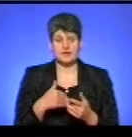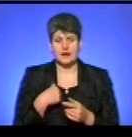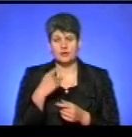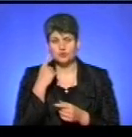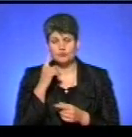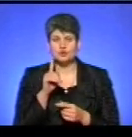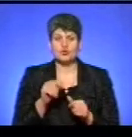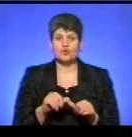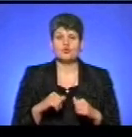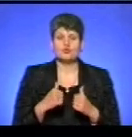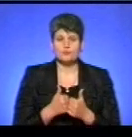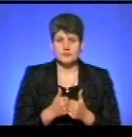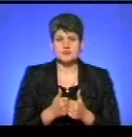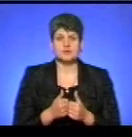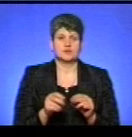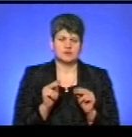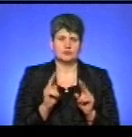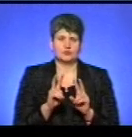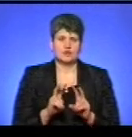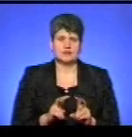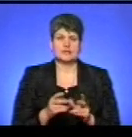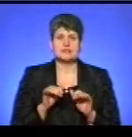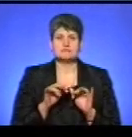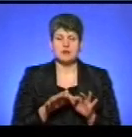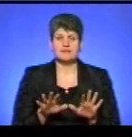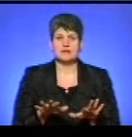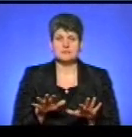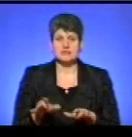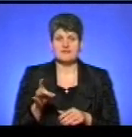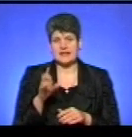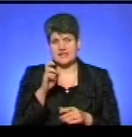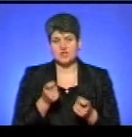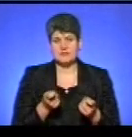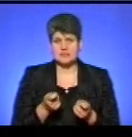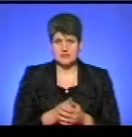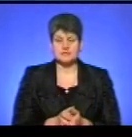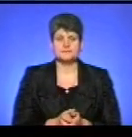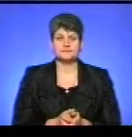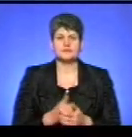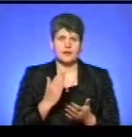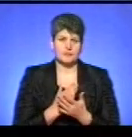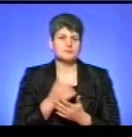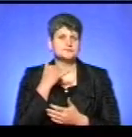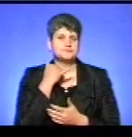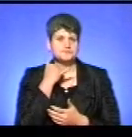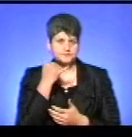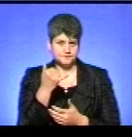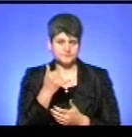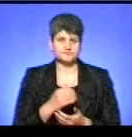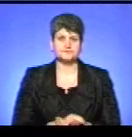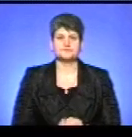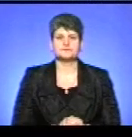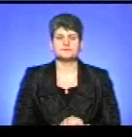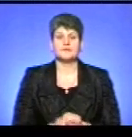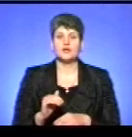комісії об'єктивно будуть розглядати ці справи на місцях при райдержадміністрації. І маємо знову звернення від телеглядача. Доброго вечора.